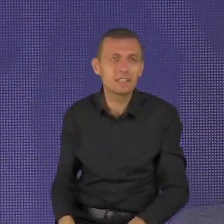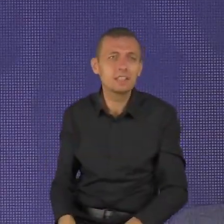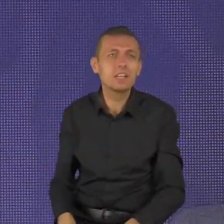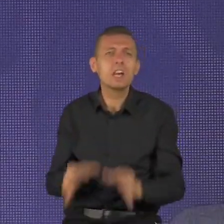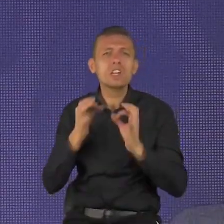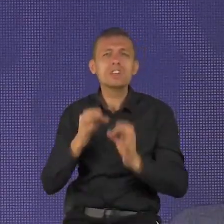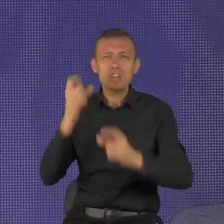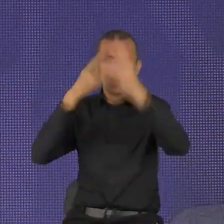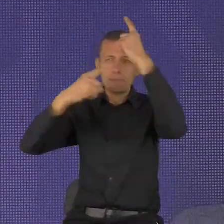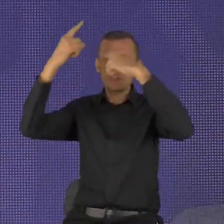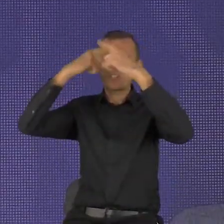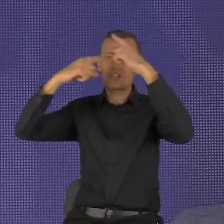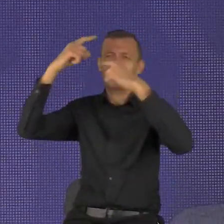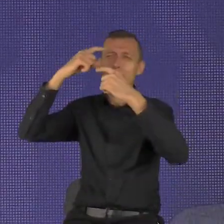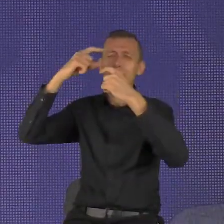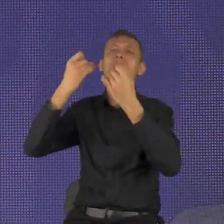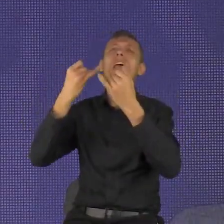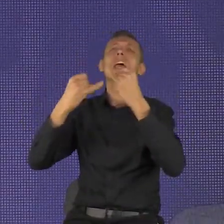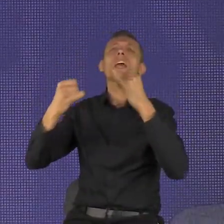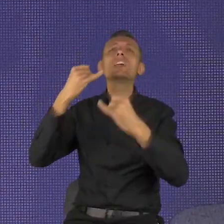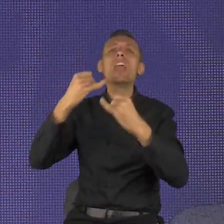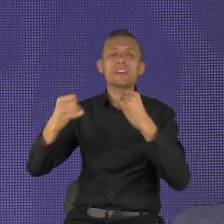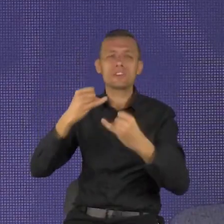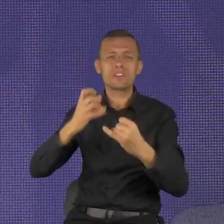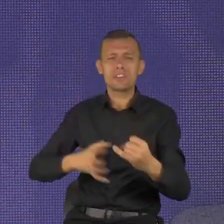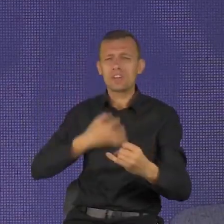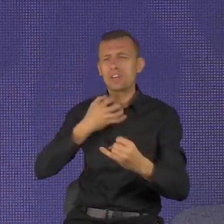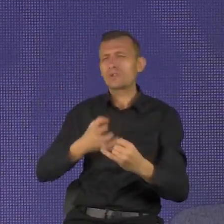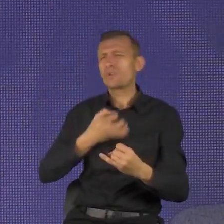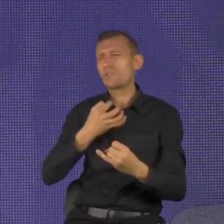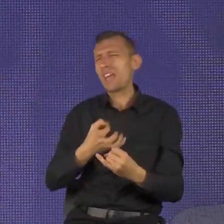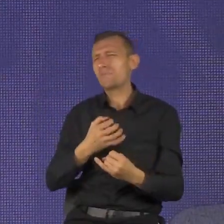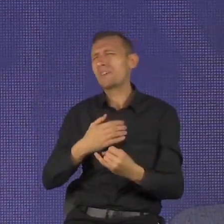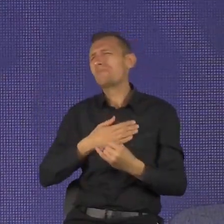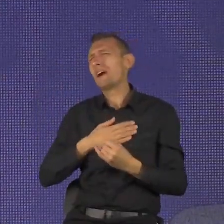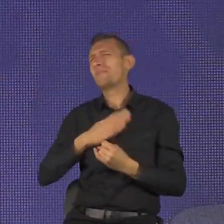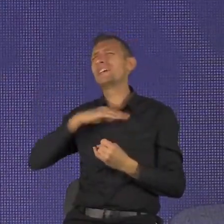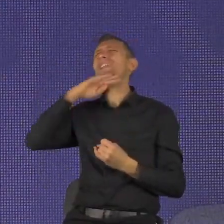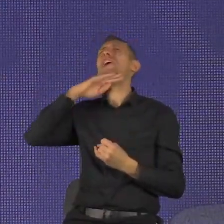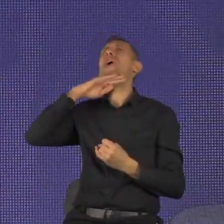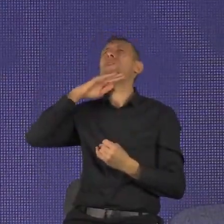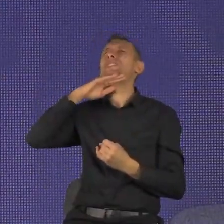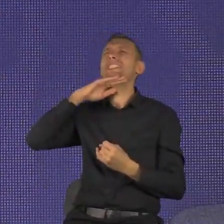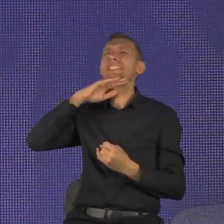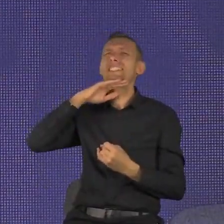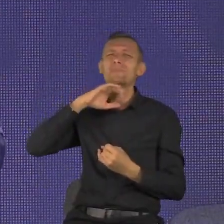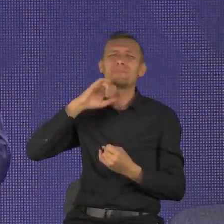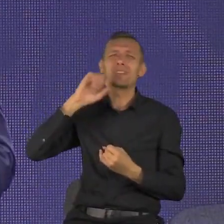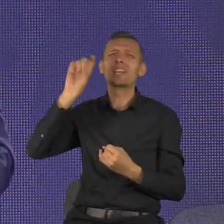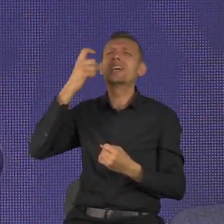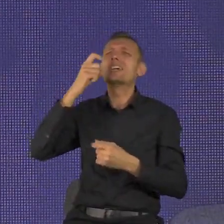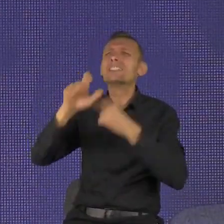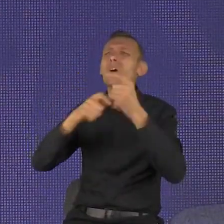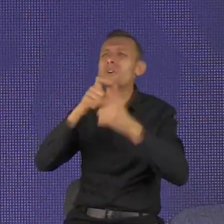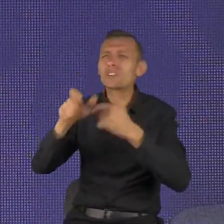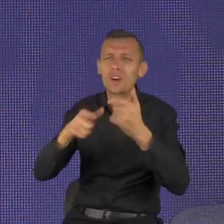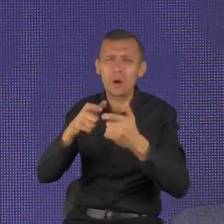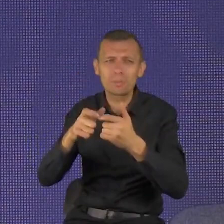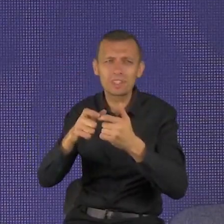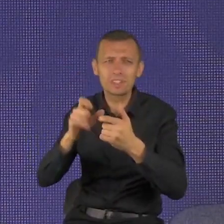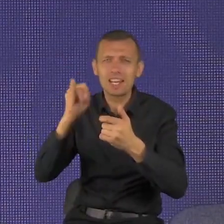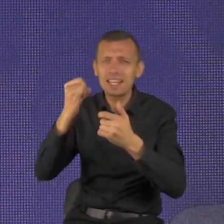wszystkiego dosyć. Bo wielu z nas na tej sali, wielu z nas, którzy oglądają dzisiaj nas, dzięki tej transmisji lub będą oglądać nas